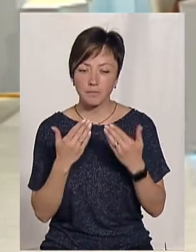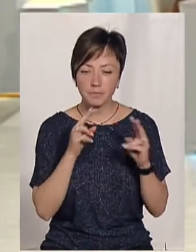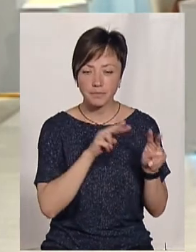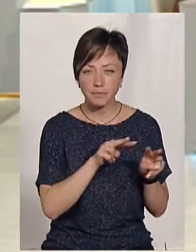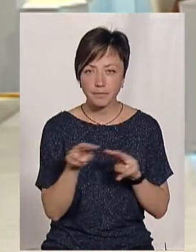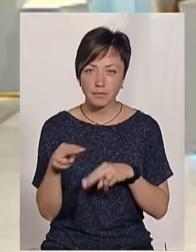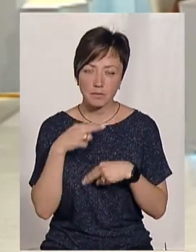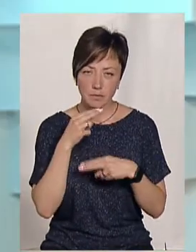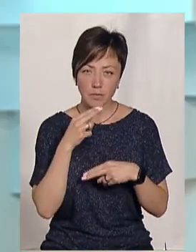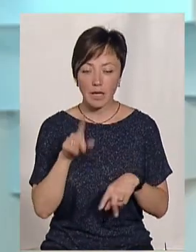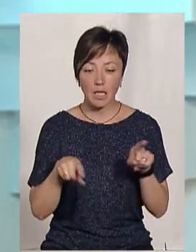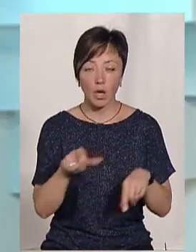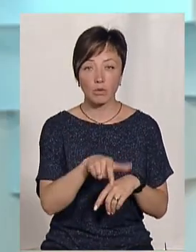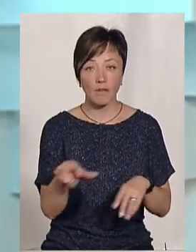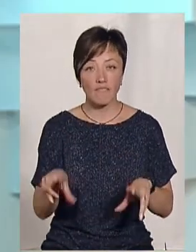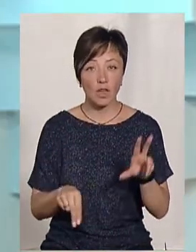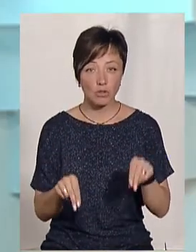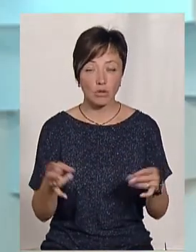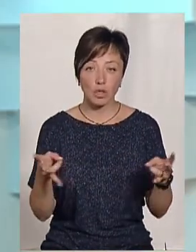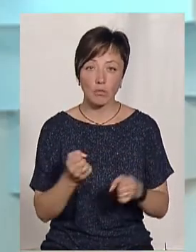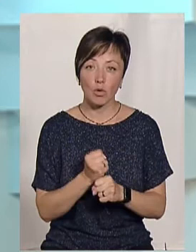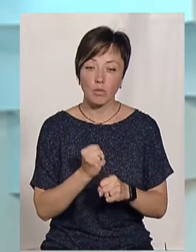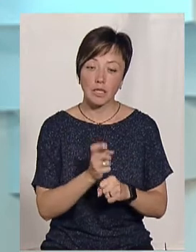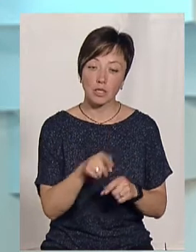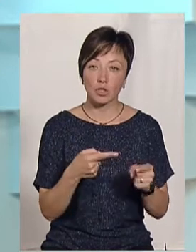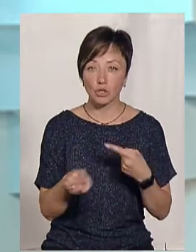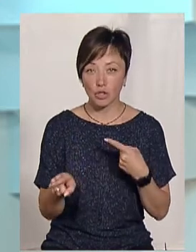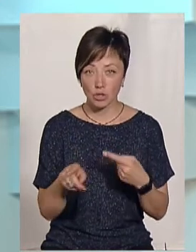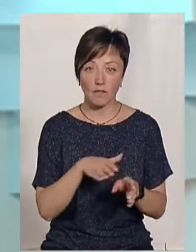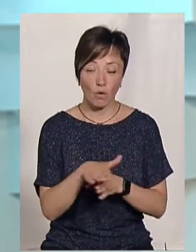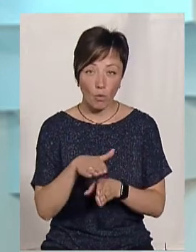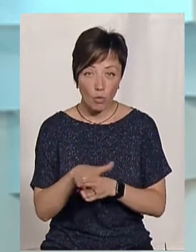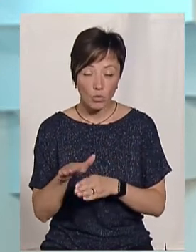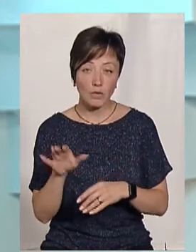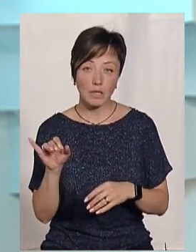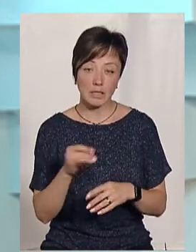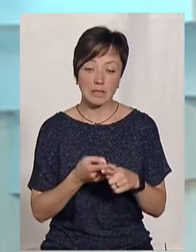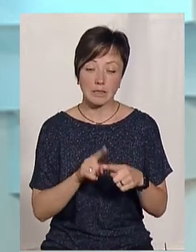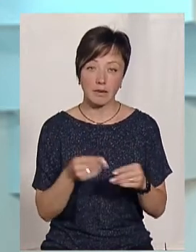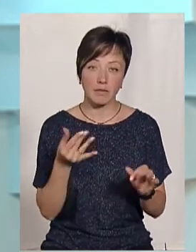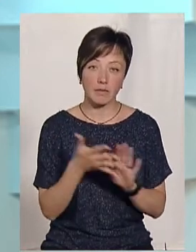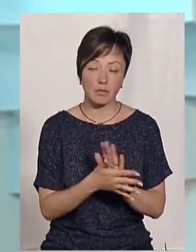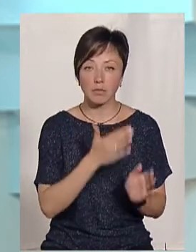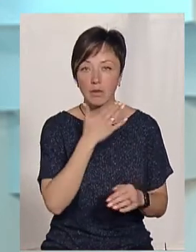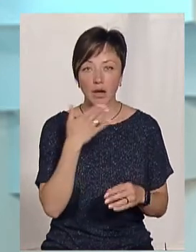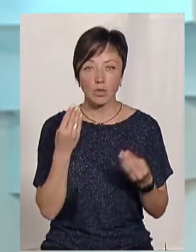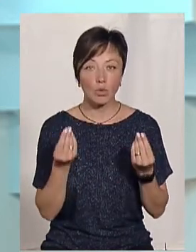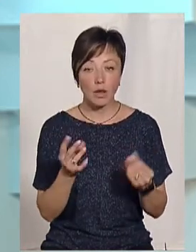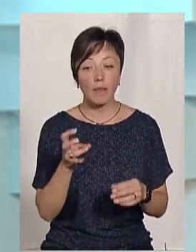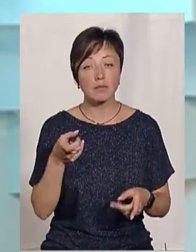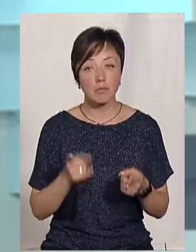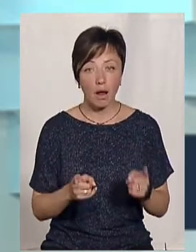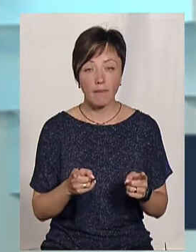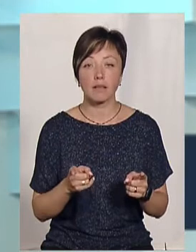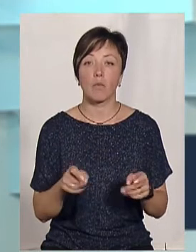передивляємося. Деколи мешканці вважають, що треба робити ті чи інші роботи, і на це треба витратити дуже багато коштів, а